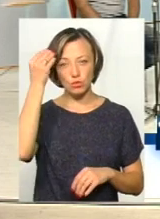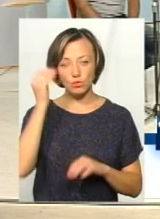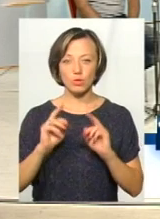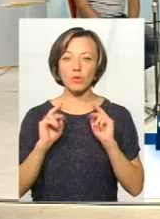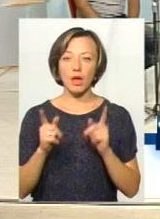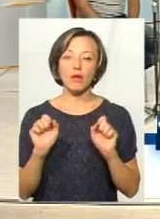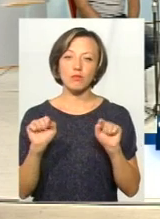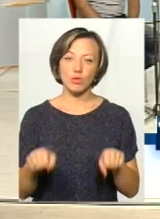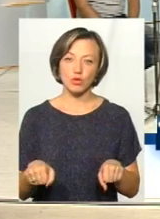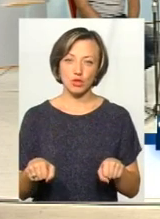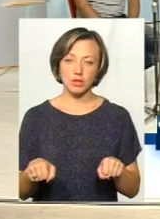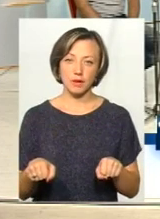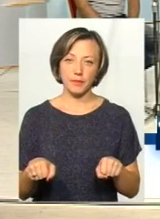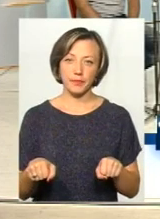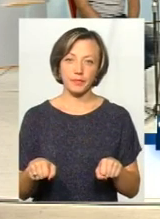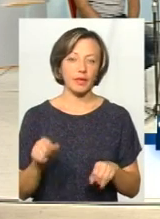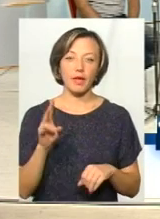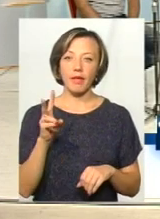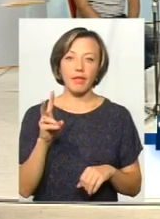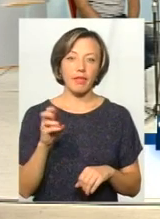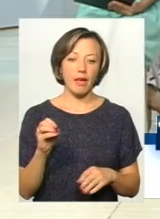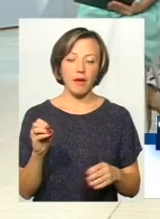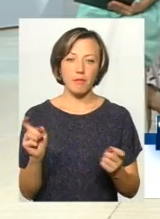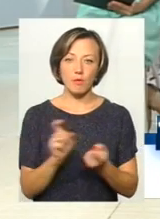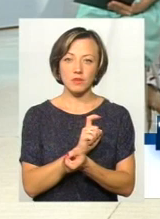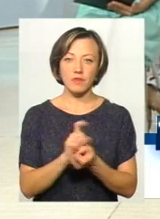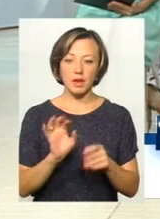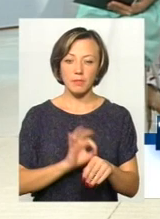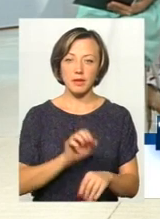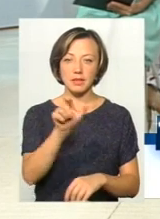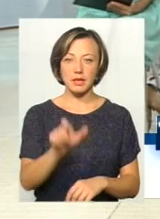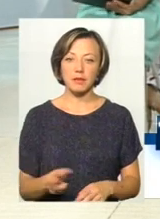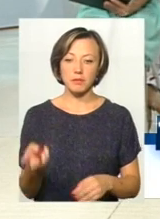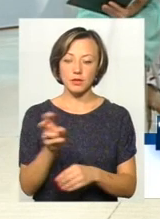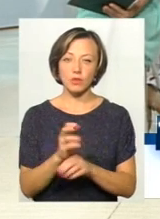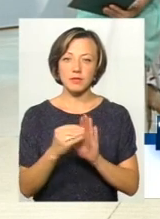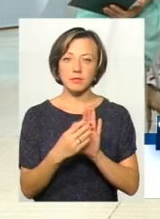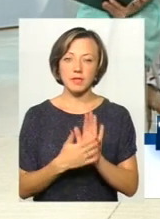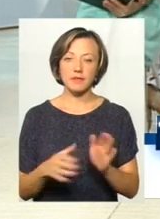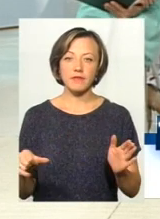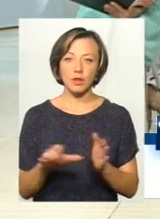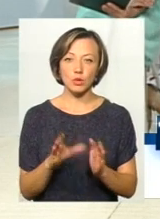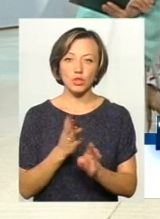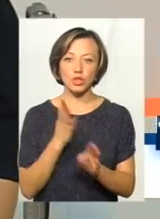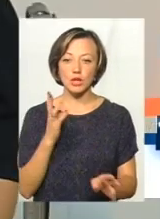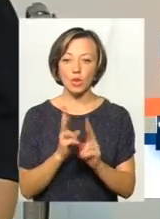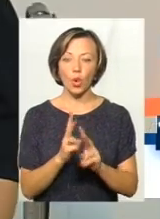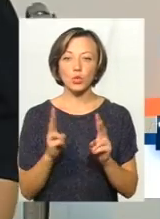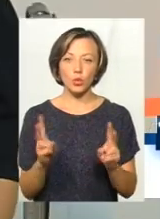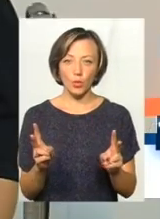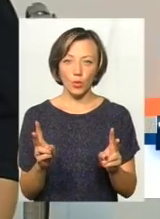мабуть, не посварити пацієнта, який прийшов і записався в електронній черзі, з тим, хто